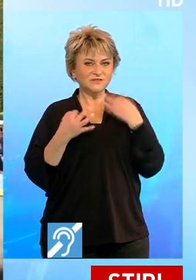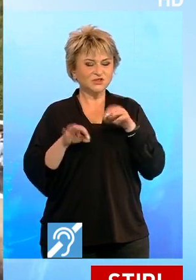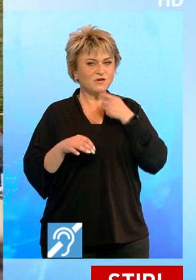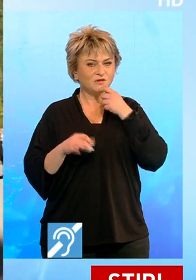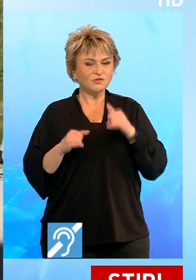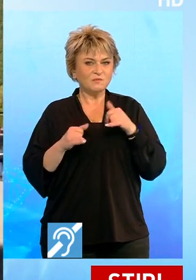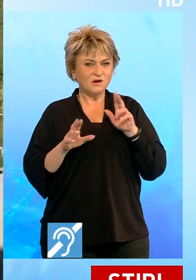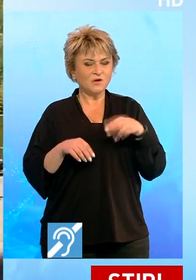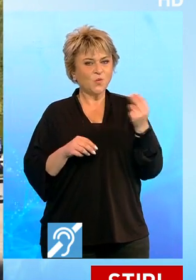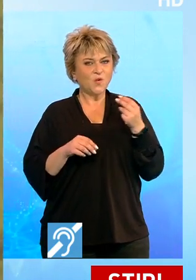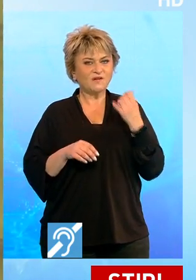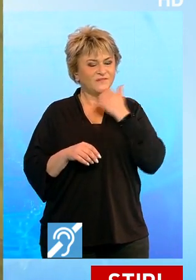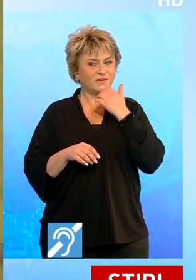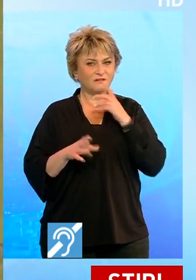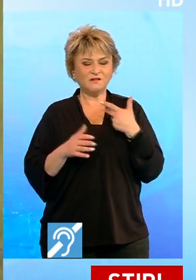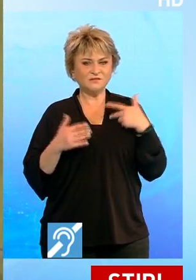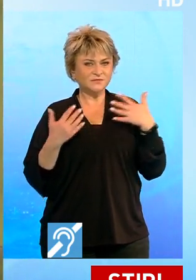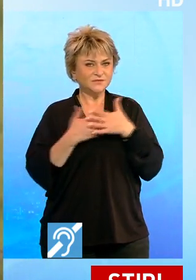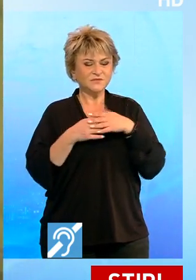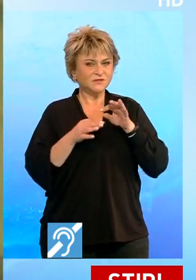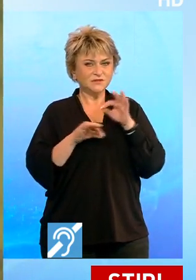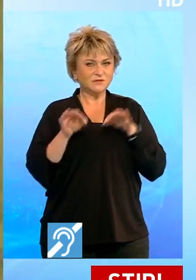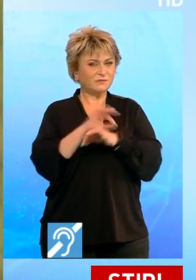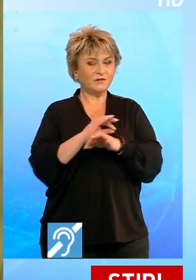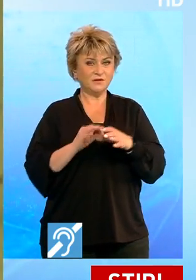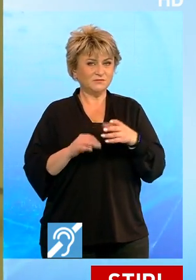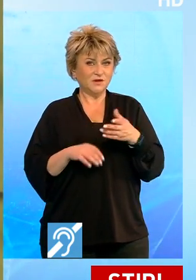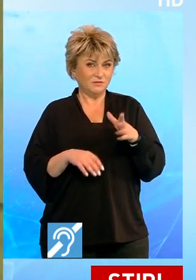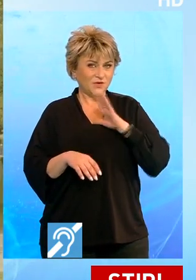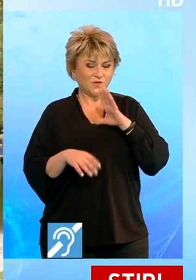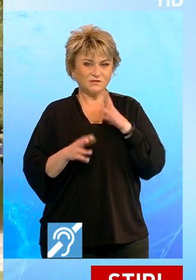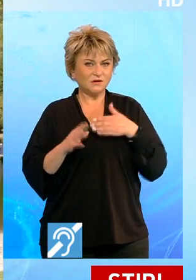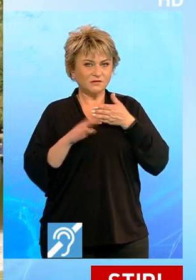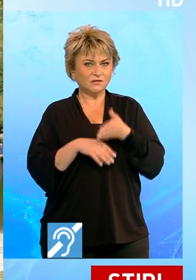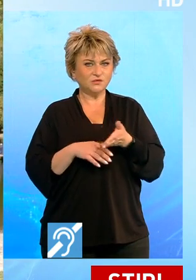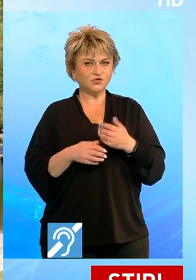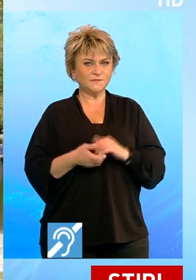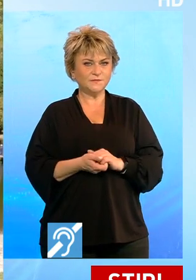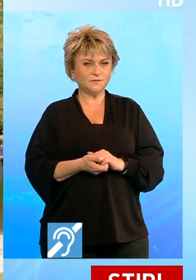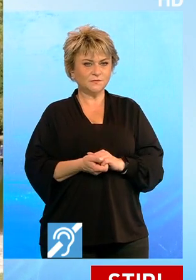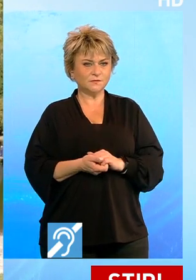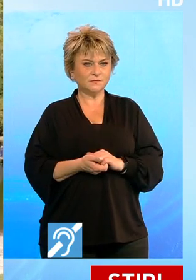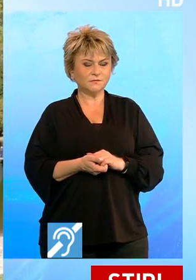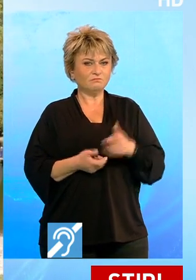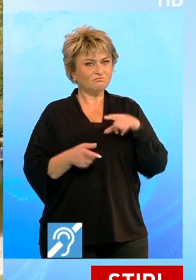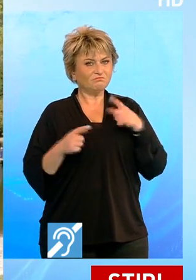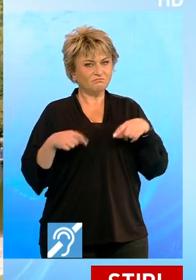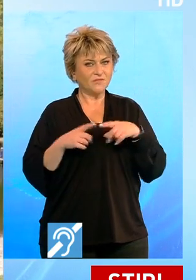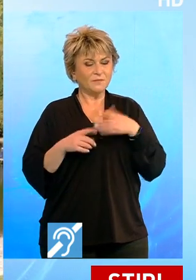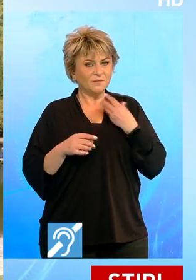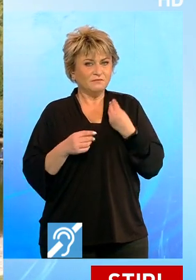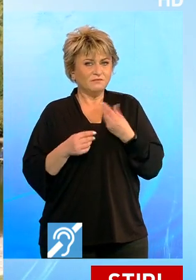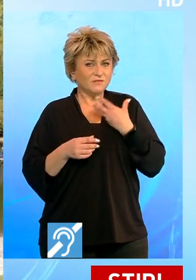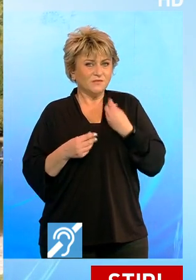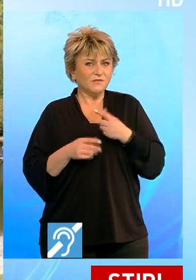căpătat o culoare verde care trădează schimbările periculoase prin care trece. Oferă o priveliște minunată, dar din